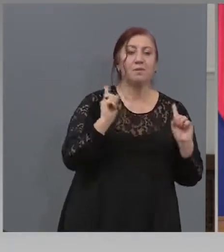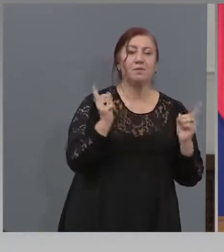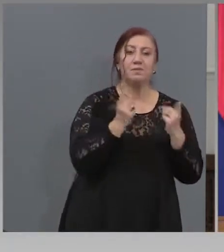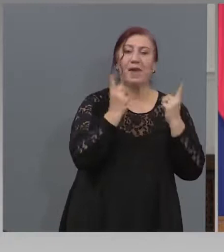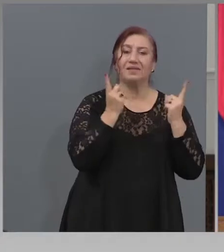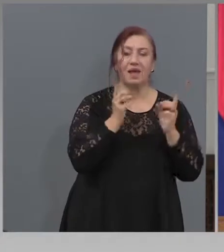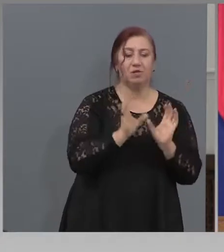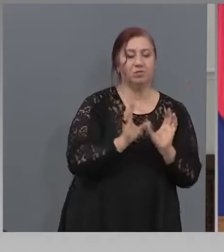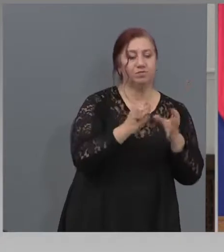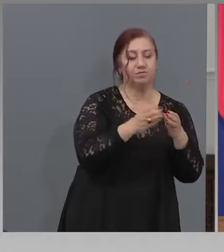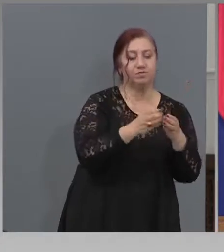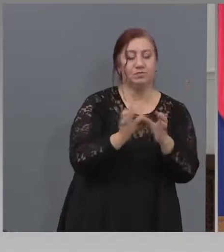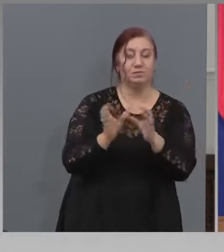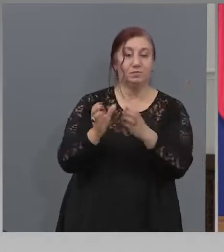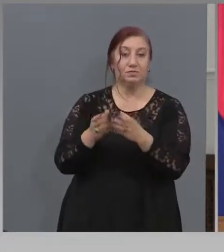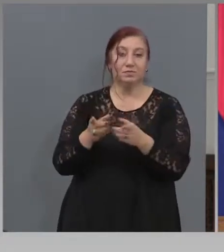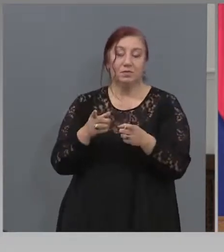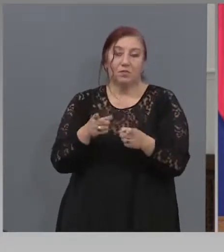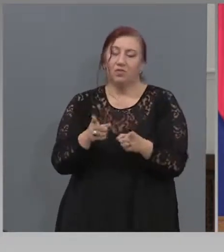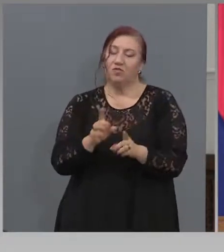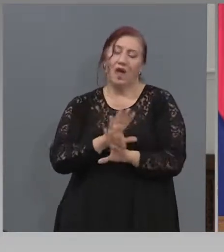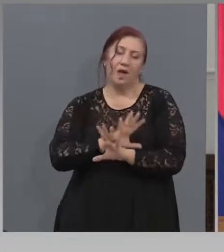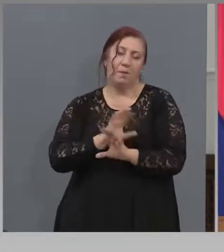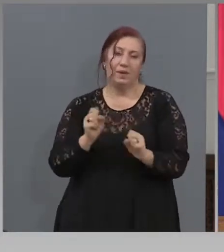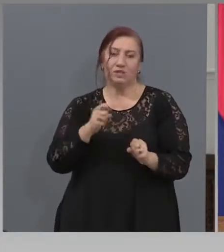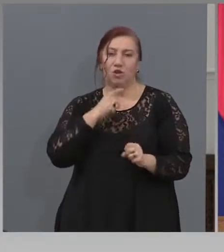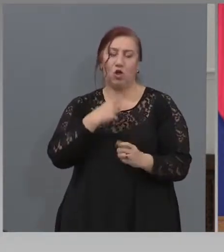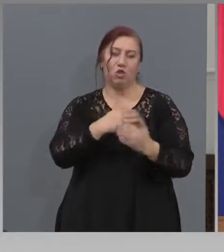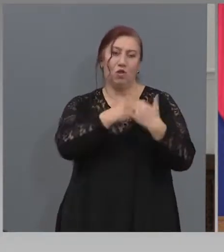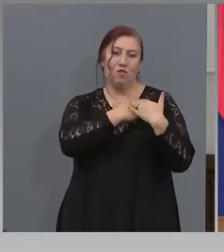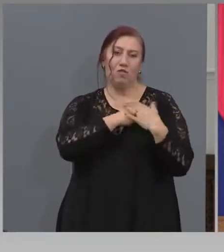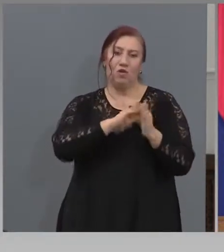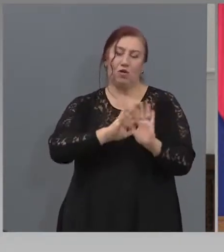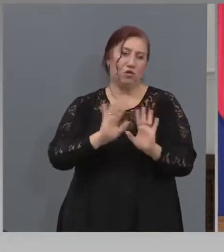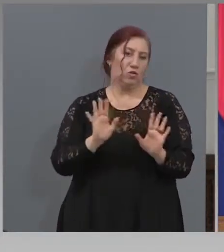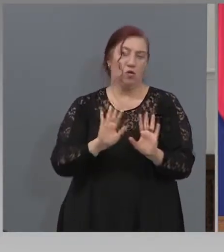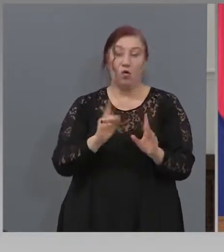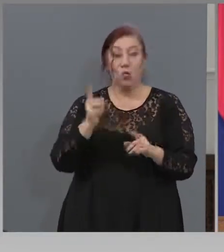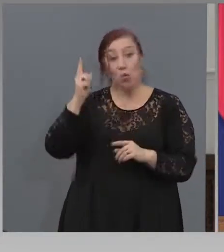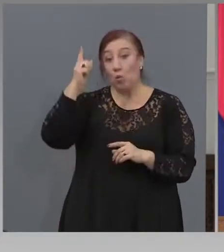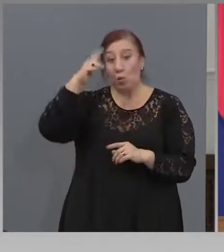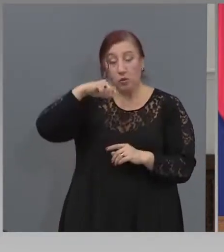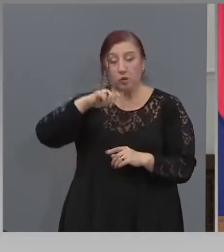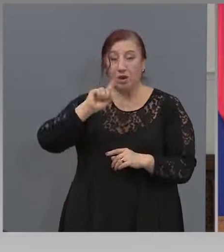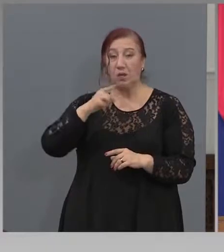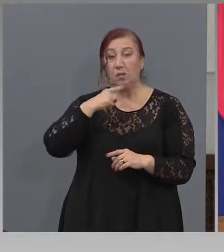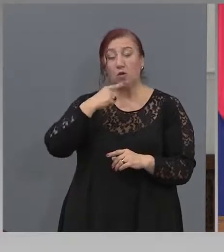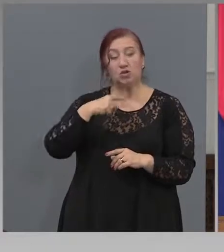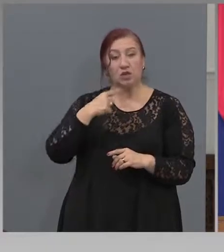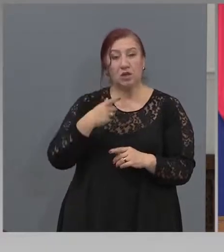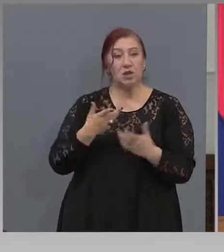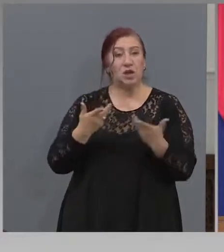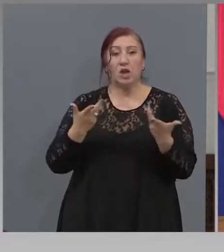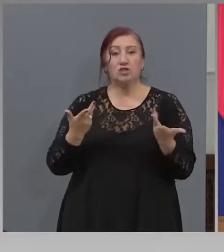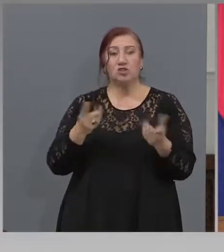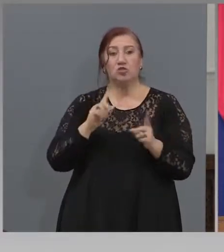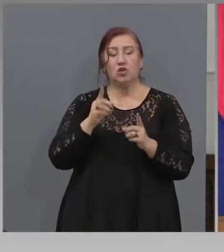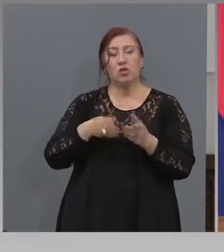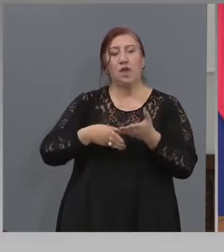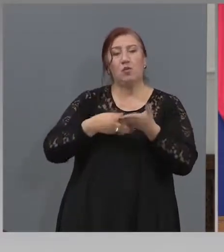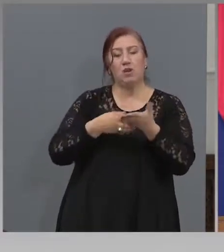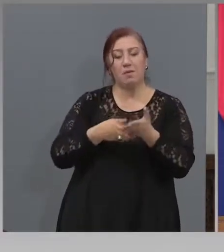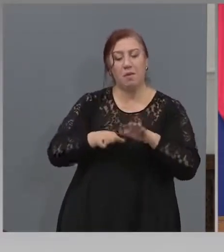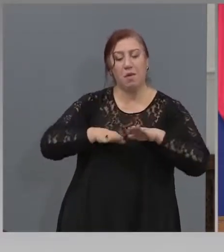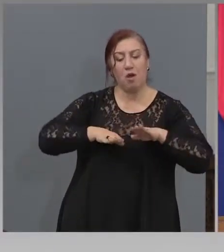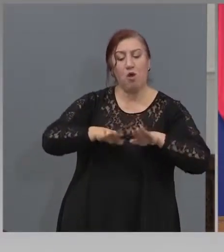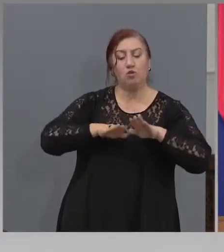Са просто безотговорни. И утре мога да кажа, защо не подкрепям шиването на детски дрехи.